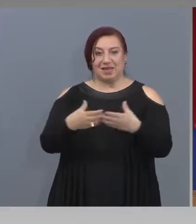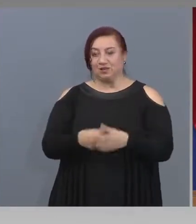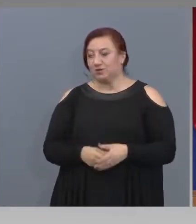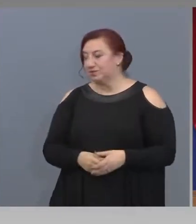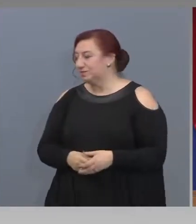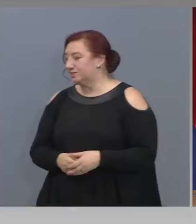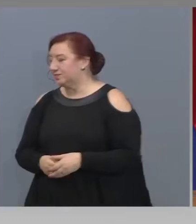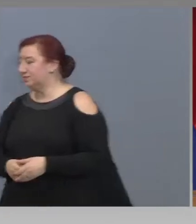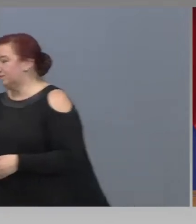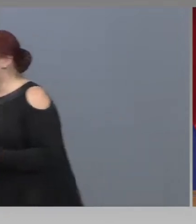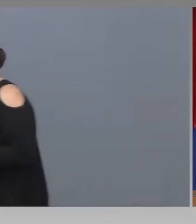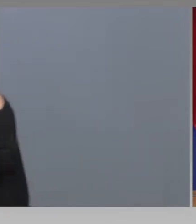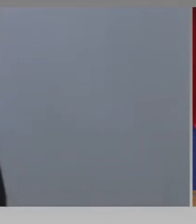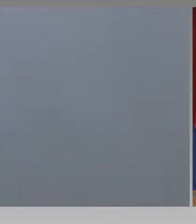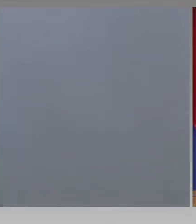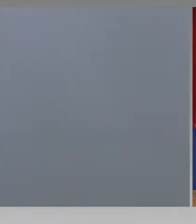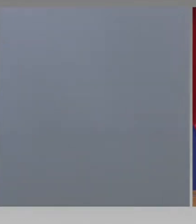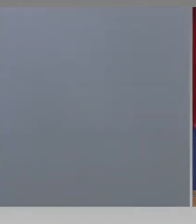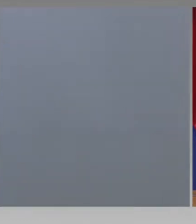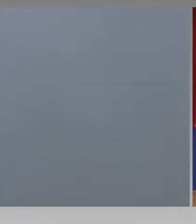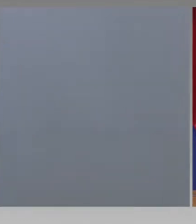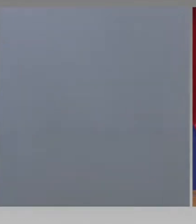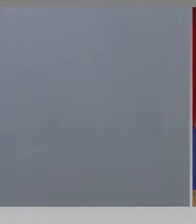Господин министр, ако сте приключил,